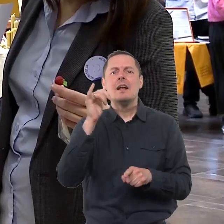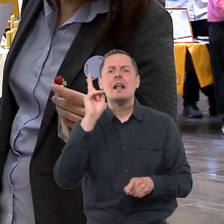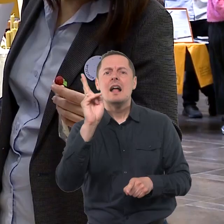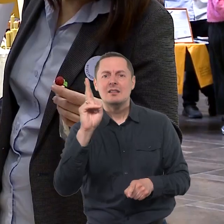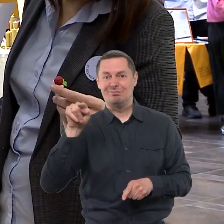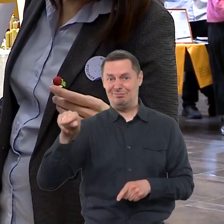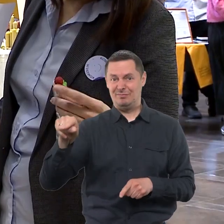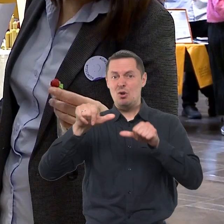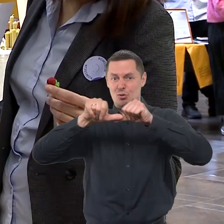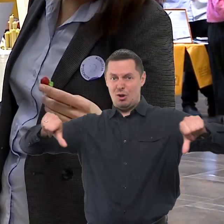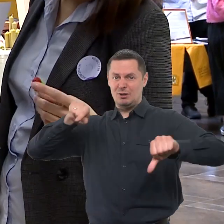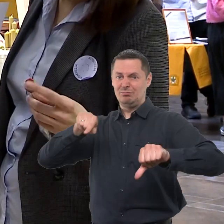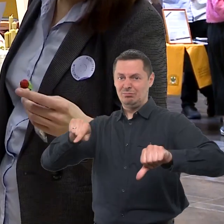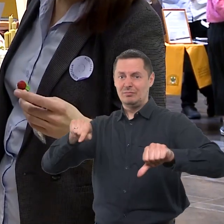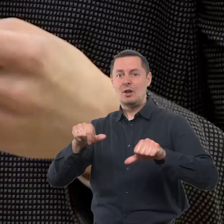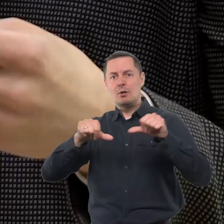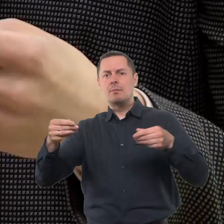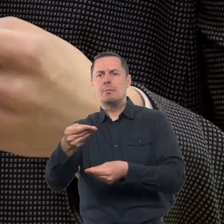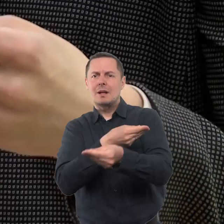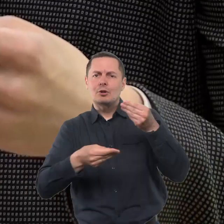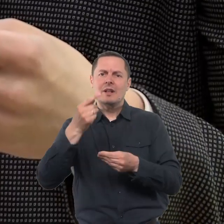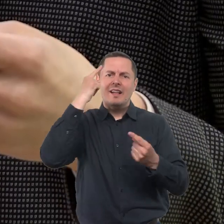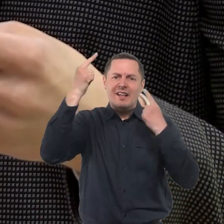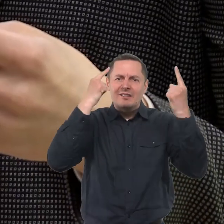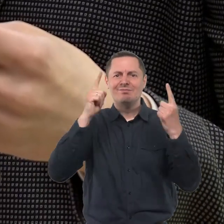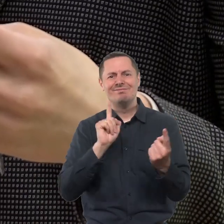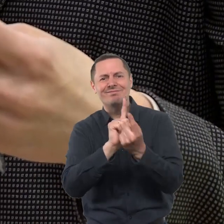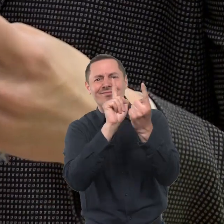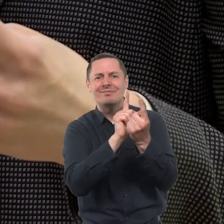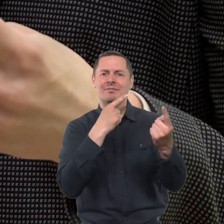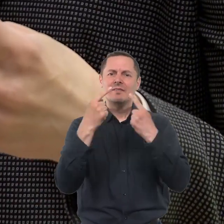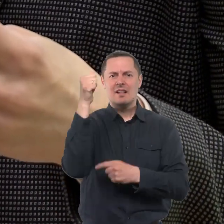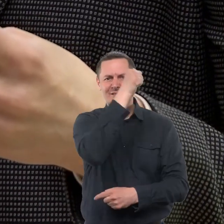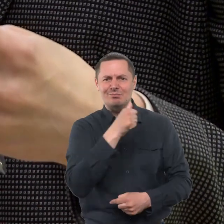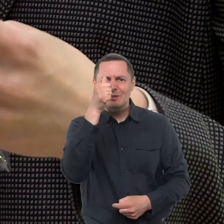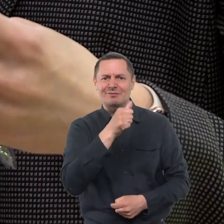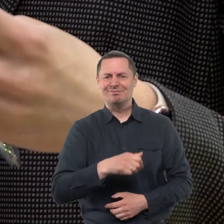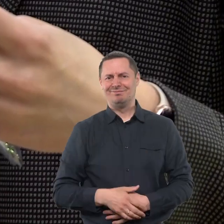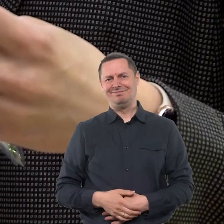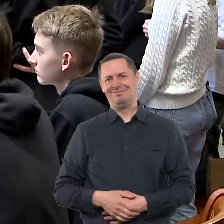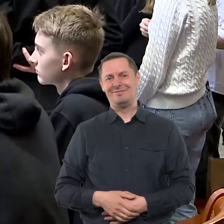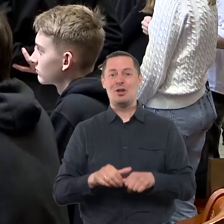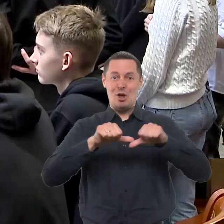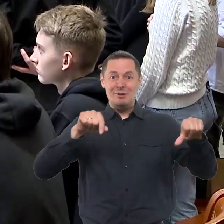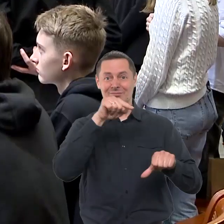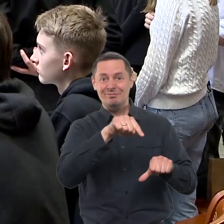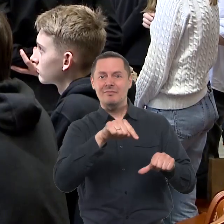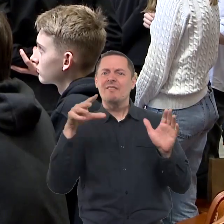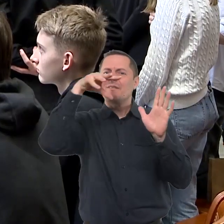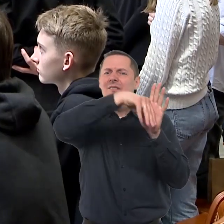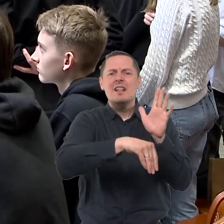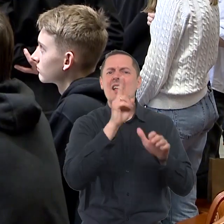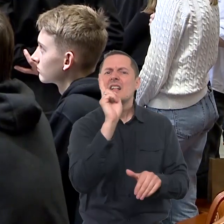su kiekvieno verslo inicijatoriais bendraudama individualiai. Komisija sudaro tie nominacijų steigėjai,